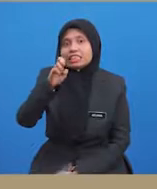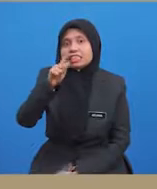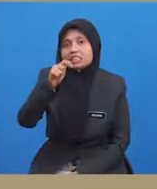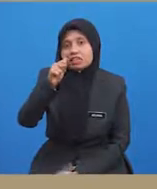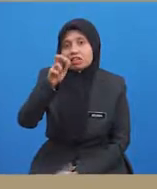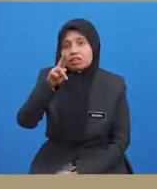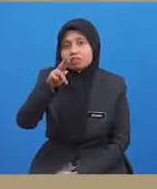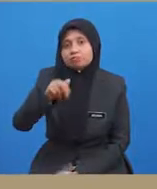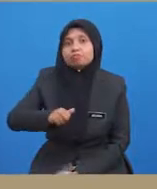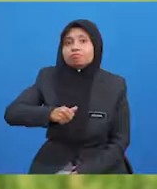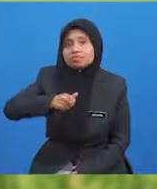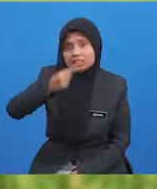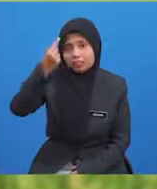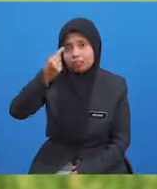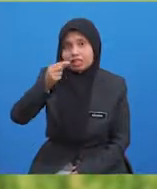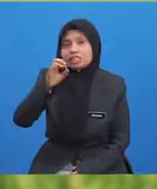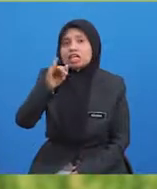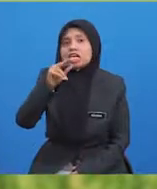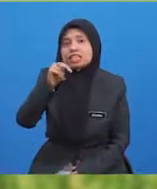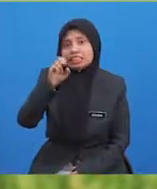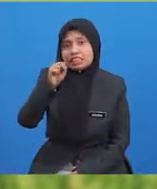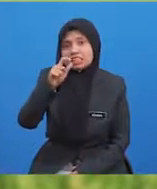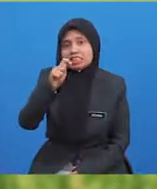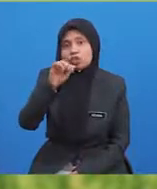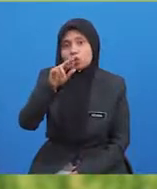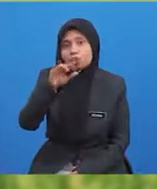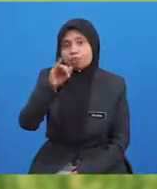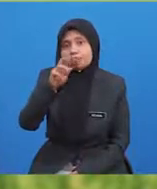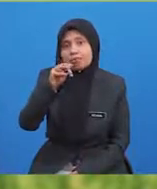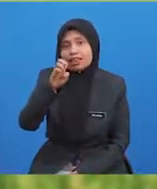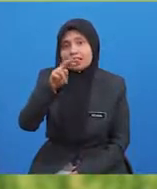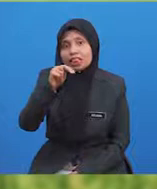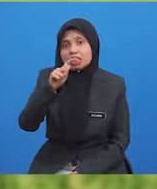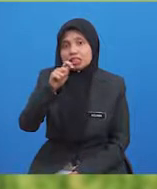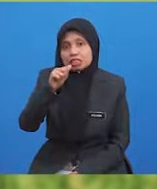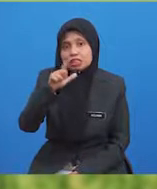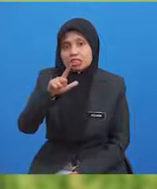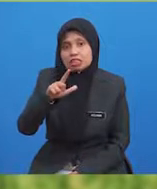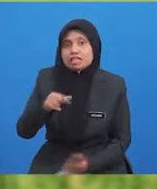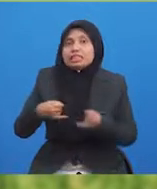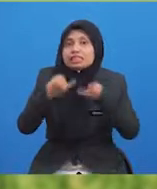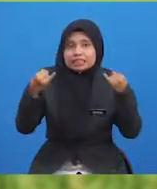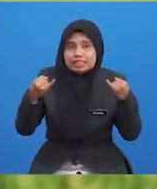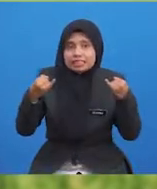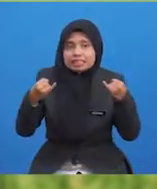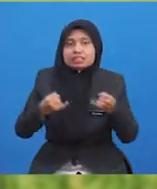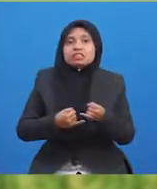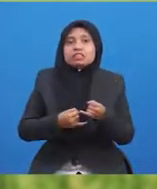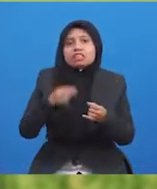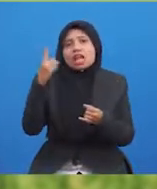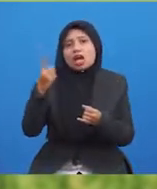Apa yang dimaksudkan dengan keagresifan asetif, jenis tindakan asetif ini